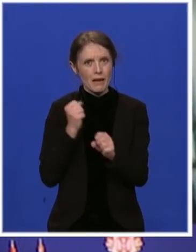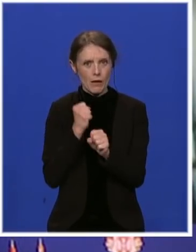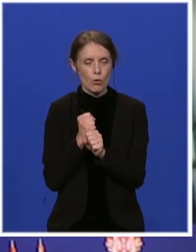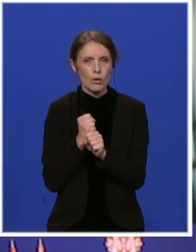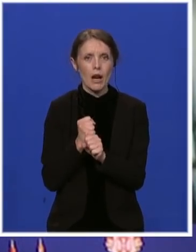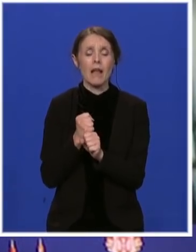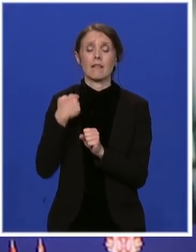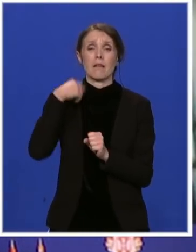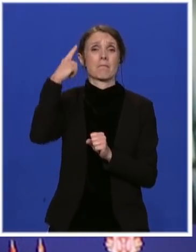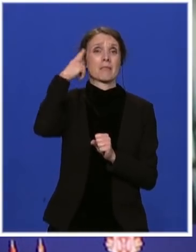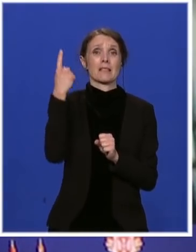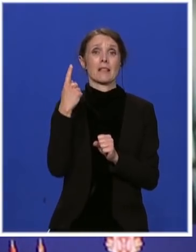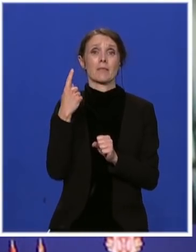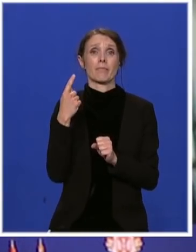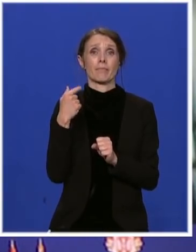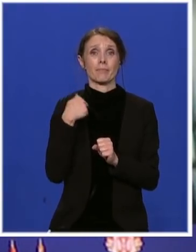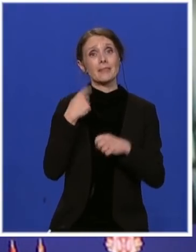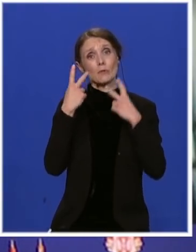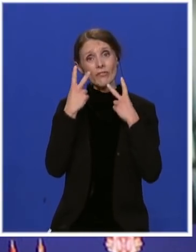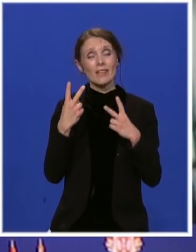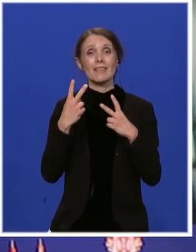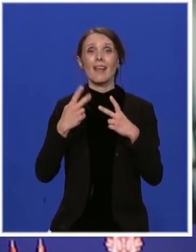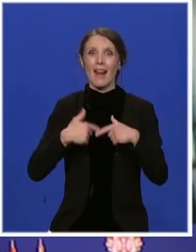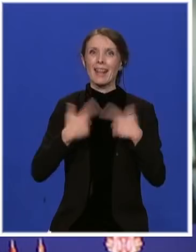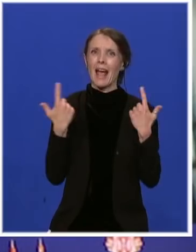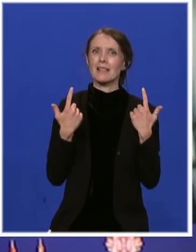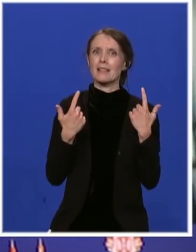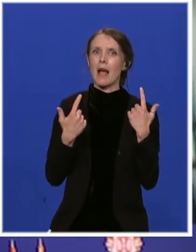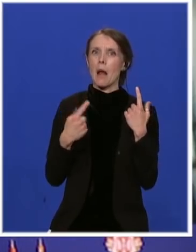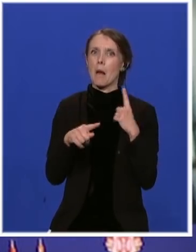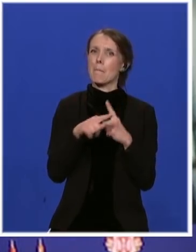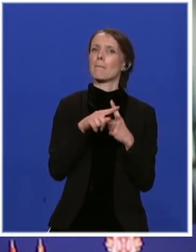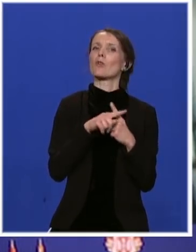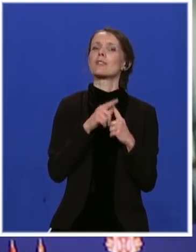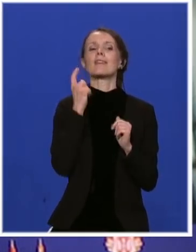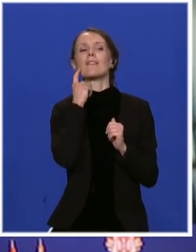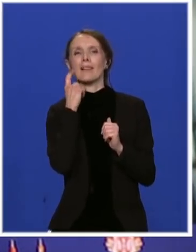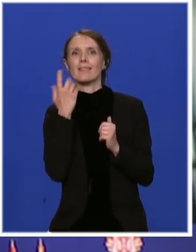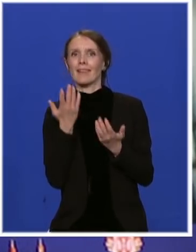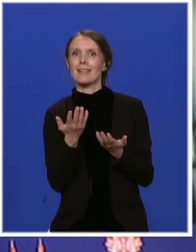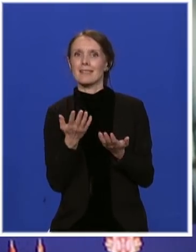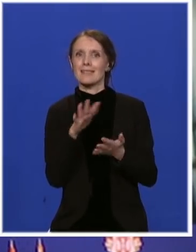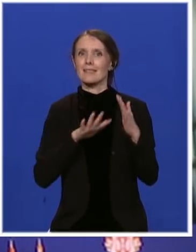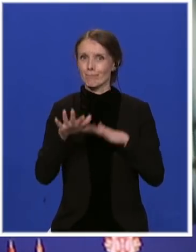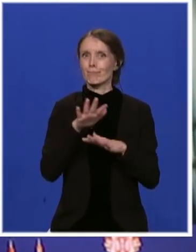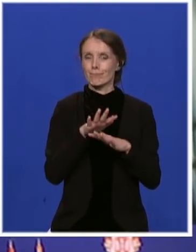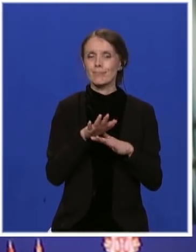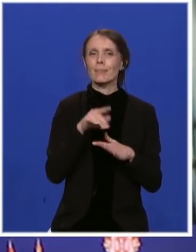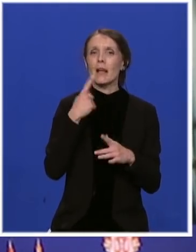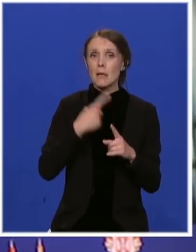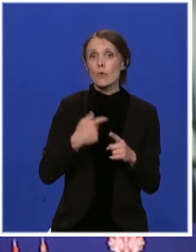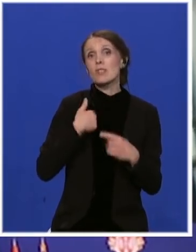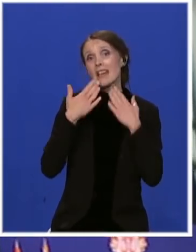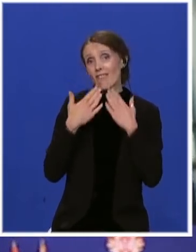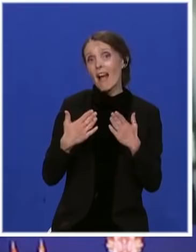videli jasan, pozitivan test u vidu ove inicijative i zahvaljujem ovom prilikom svima koji